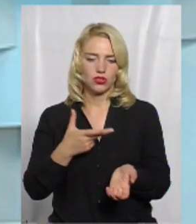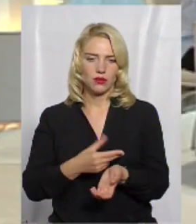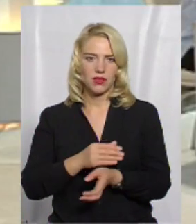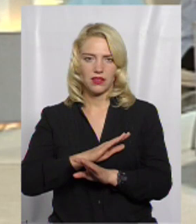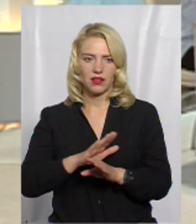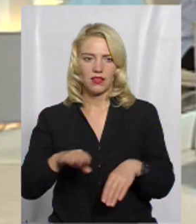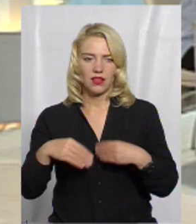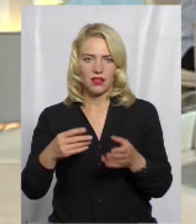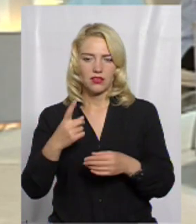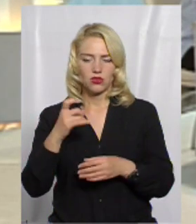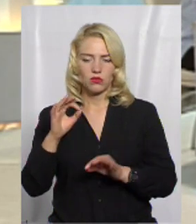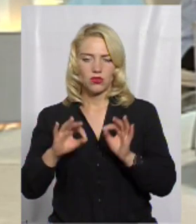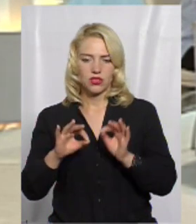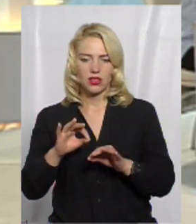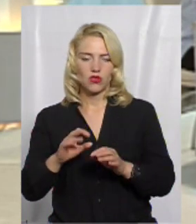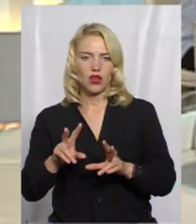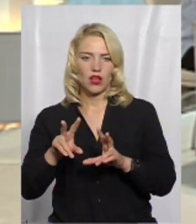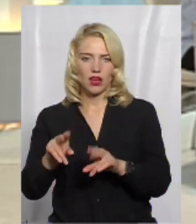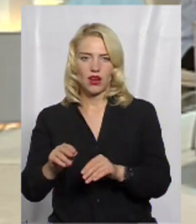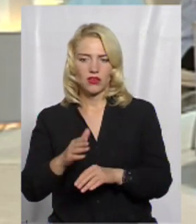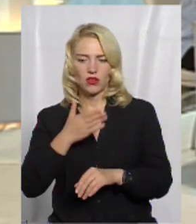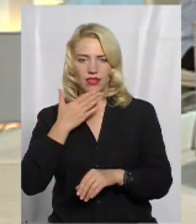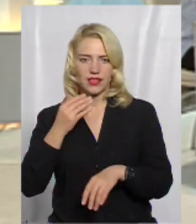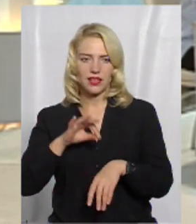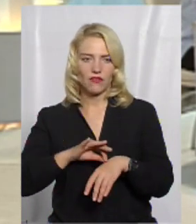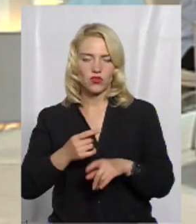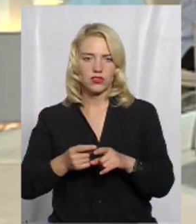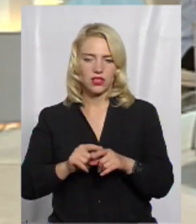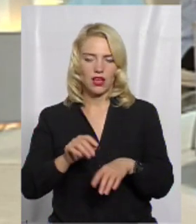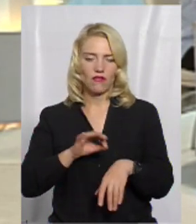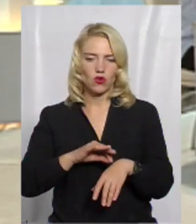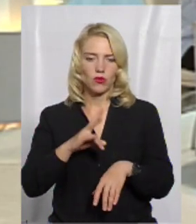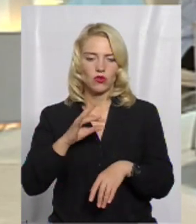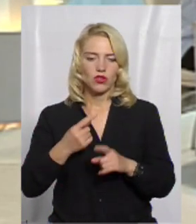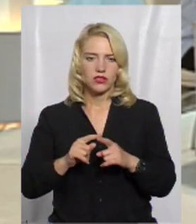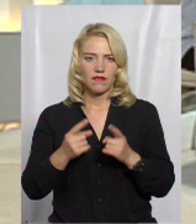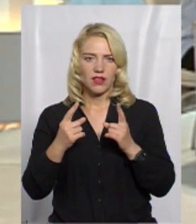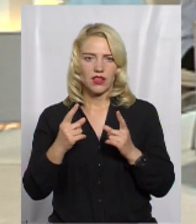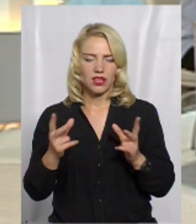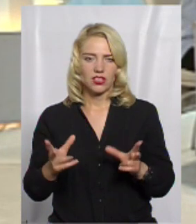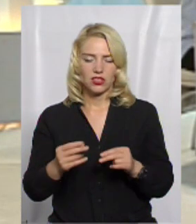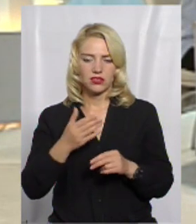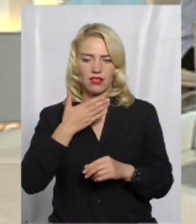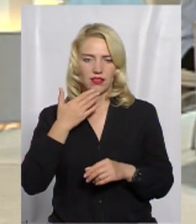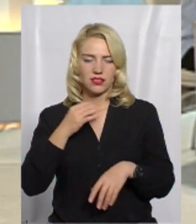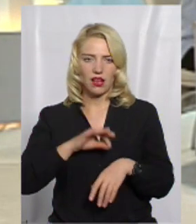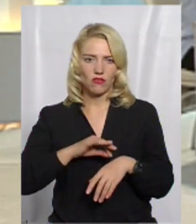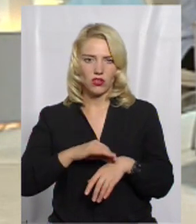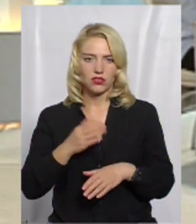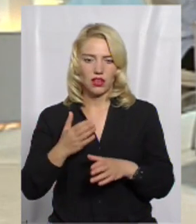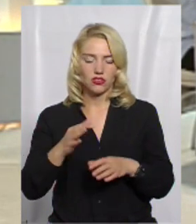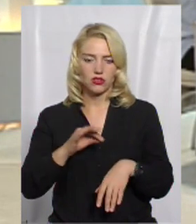стопроцентної гарантії не захворіти цієї хвороби, але це великий шанс не захворіти, а якщо